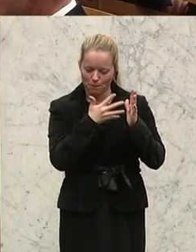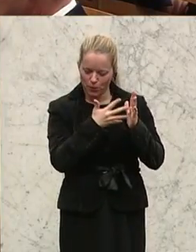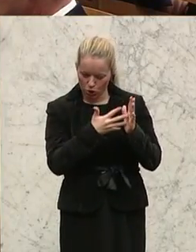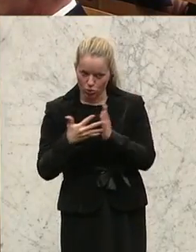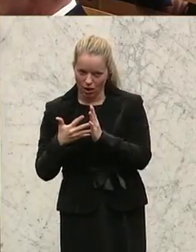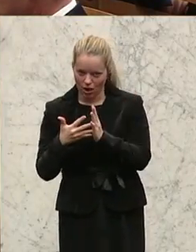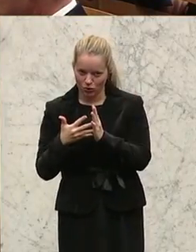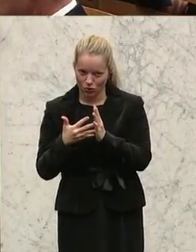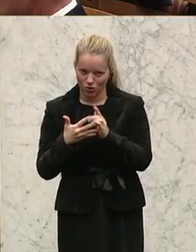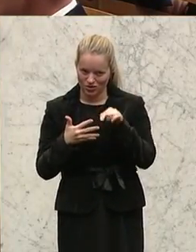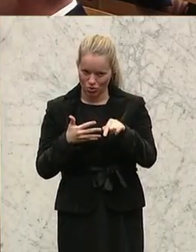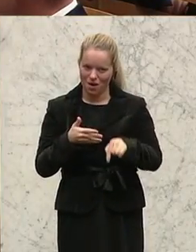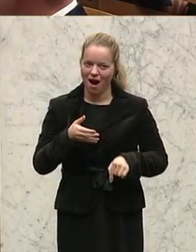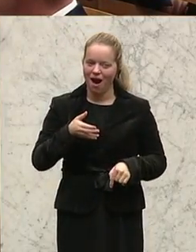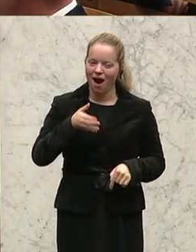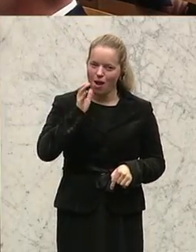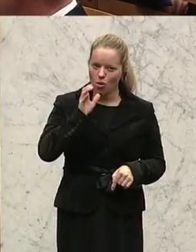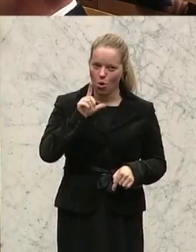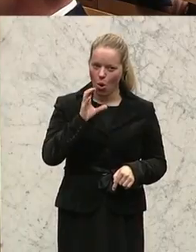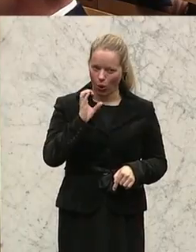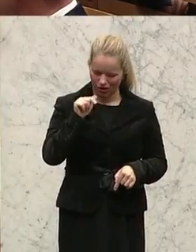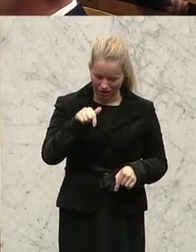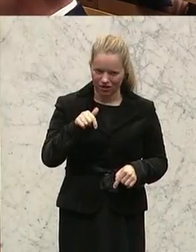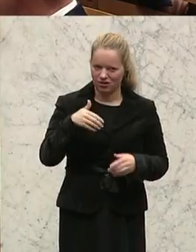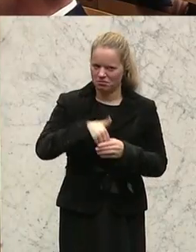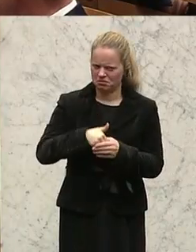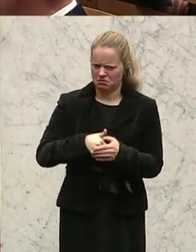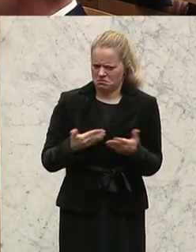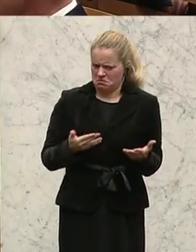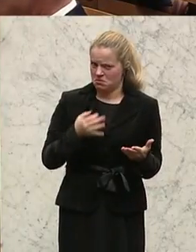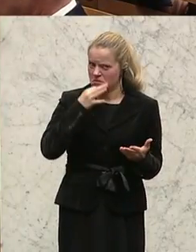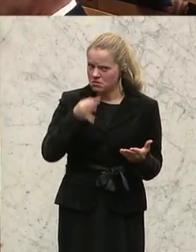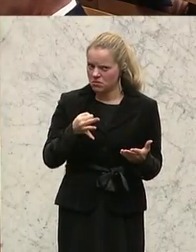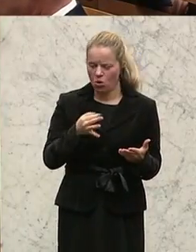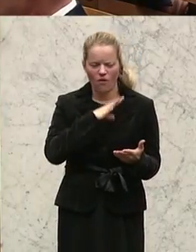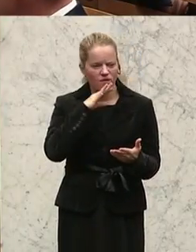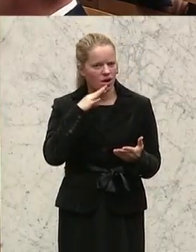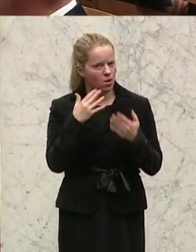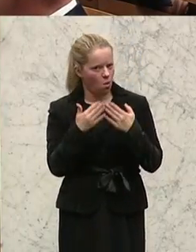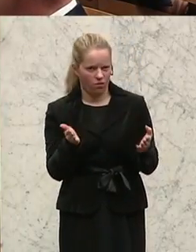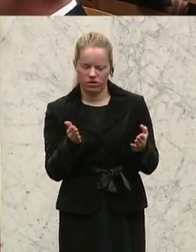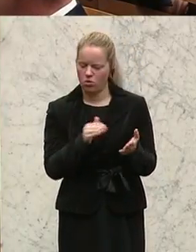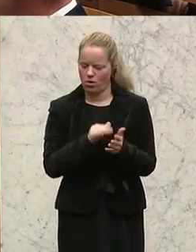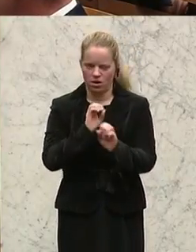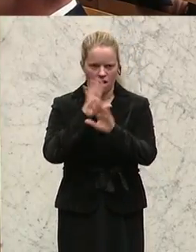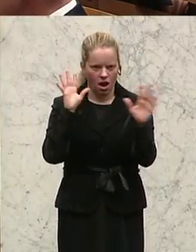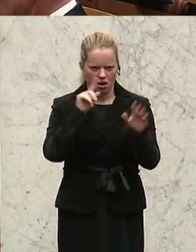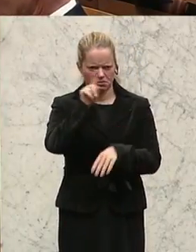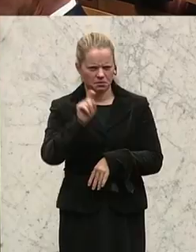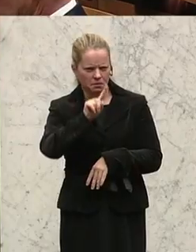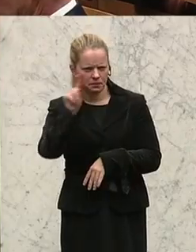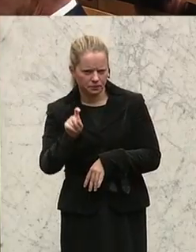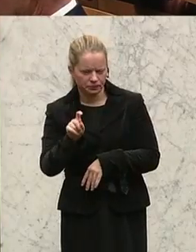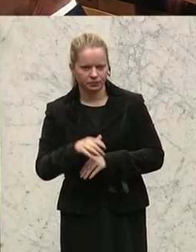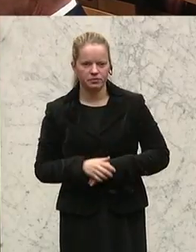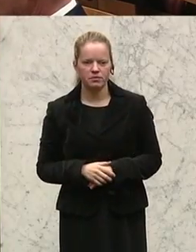Alkolog hat ergeben, dass hinter dieser Frage sehr viele große Fragezeichen stehen. Ein Alkolog ist